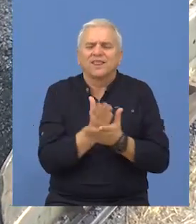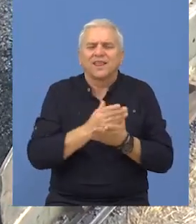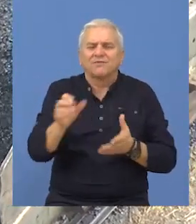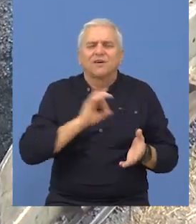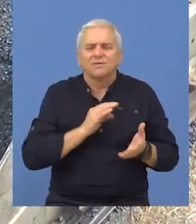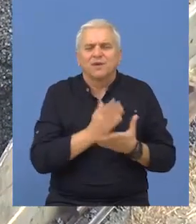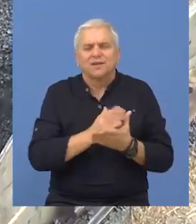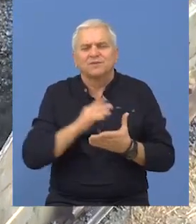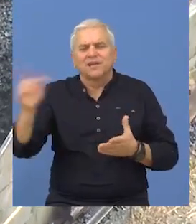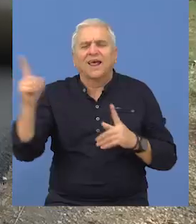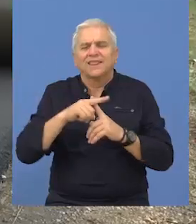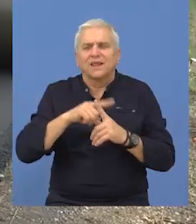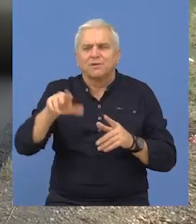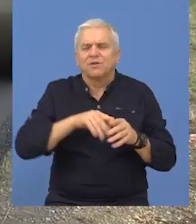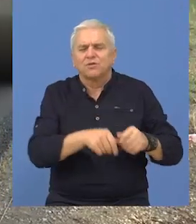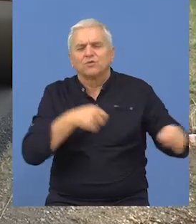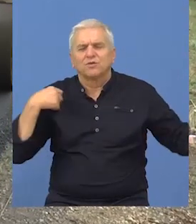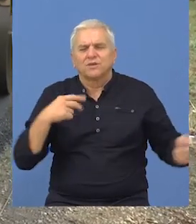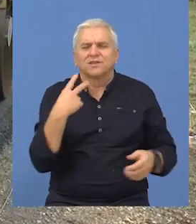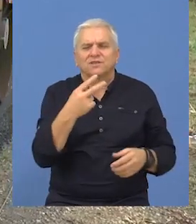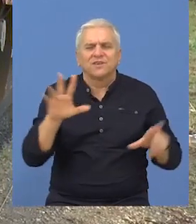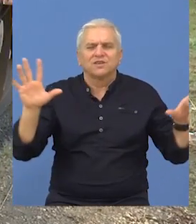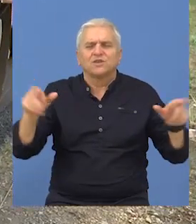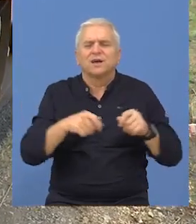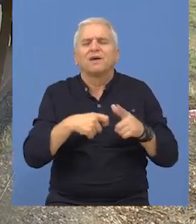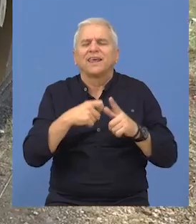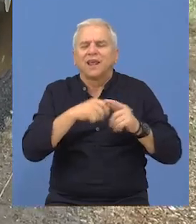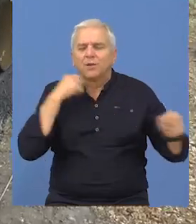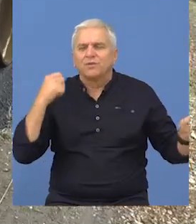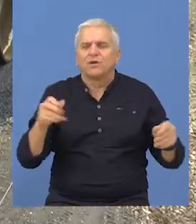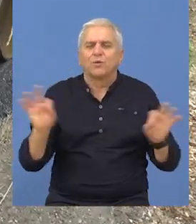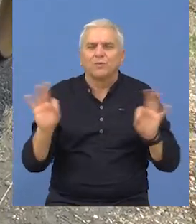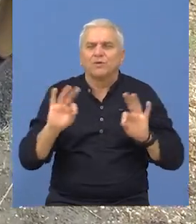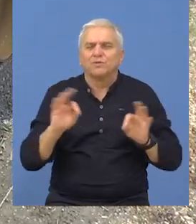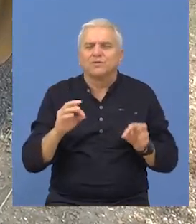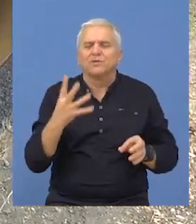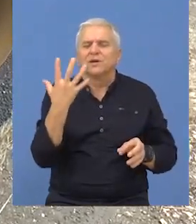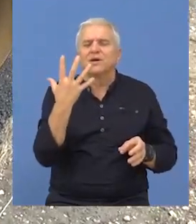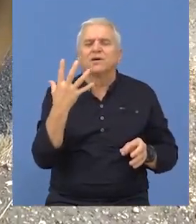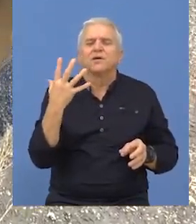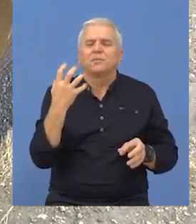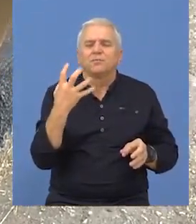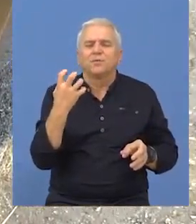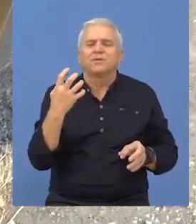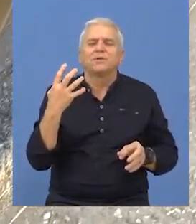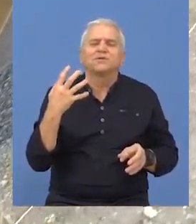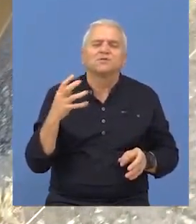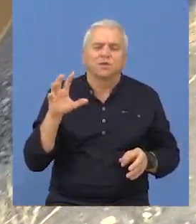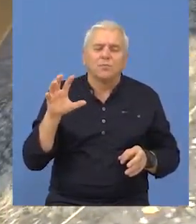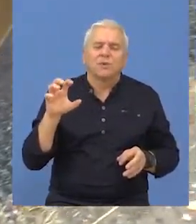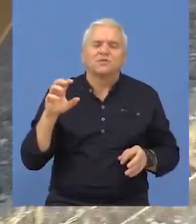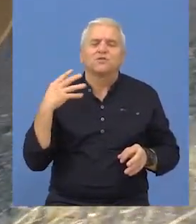deonice između Bečeja i Temerina u dužini od oko 28 kilometara izdvojilo oko 540